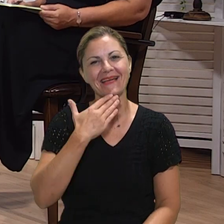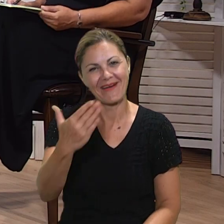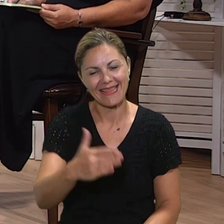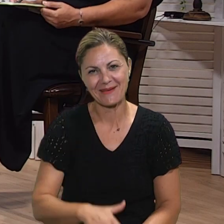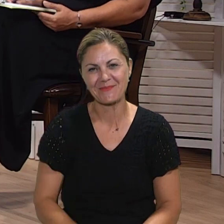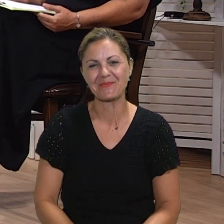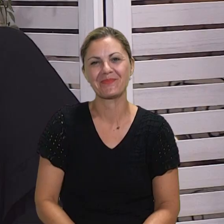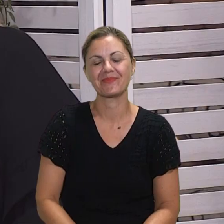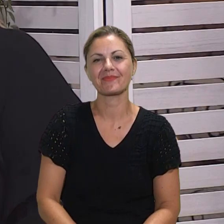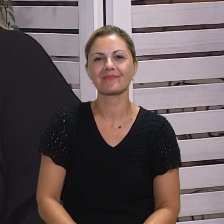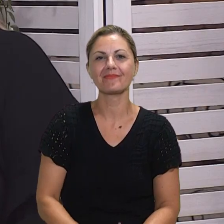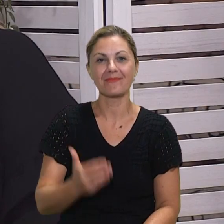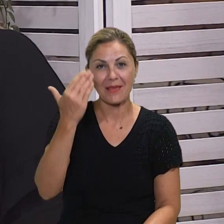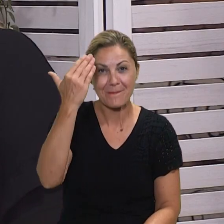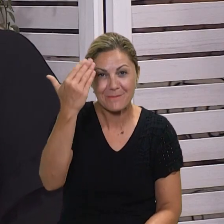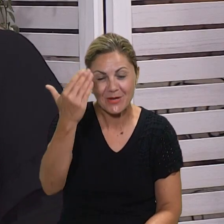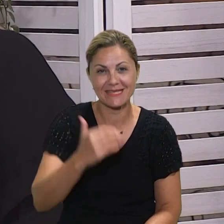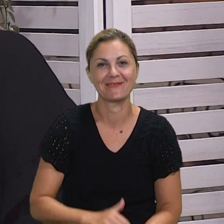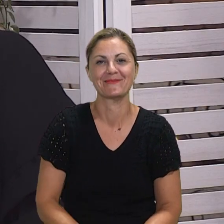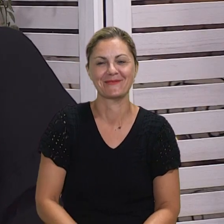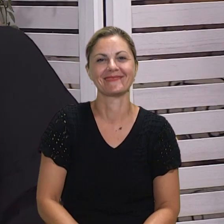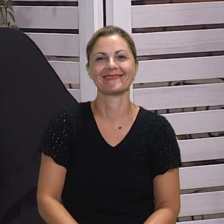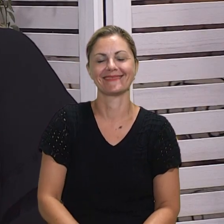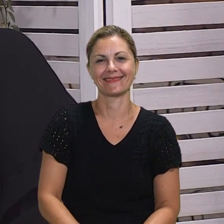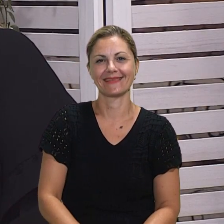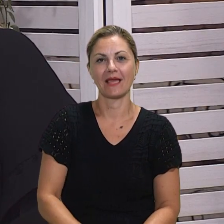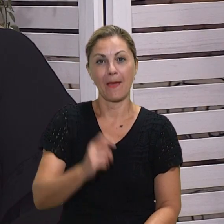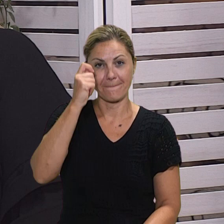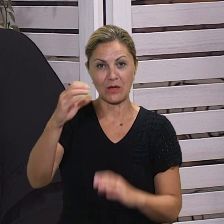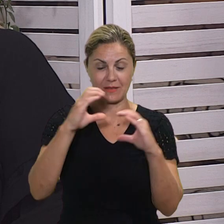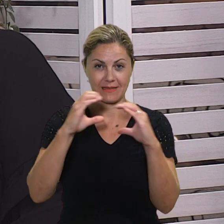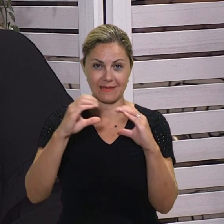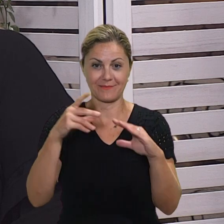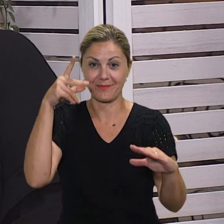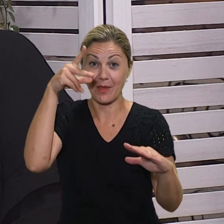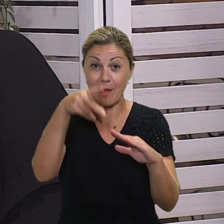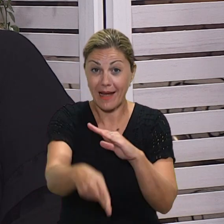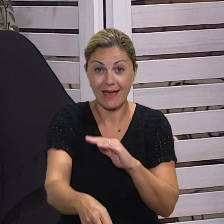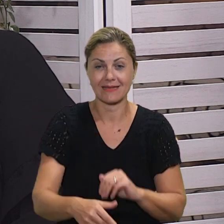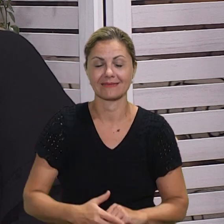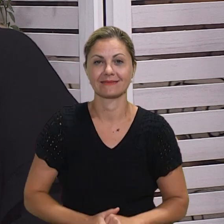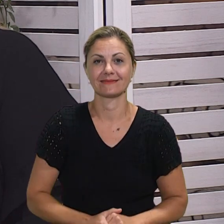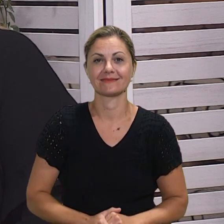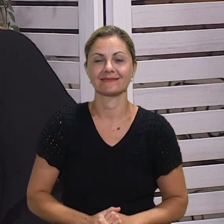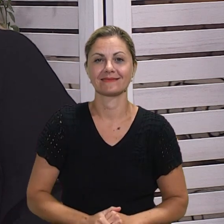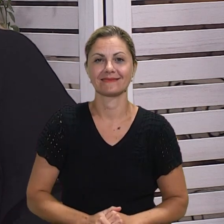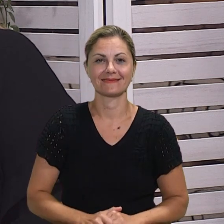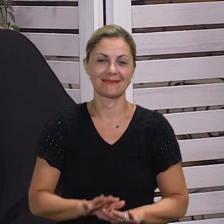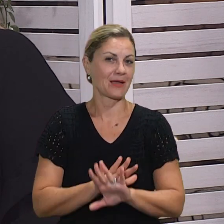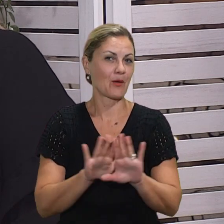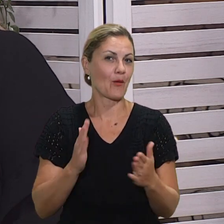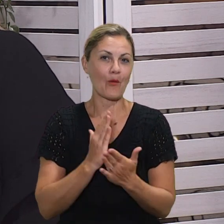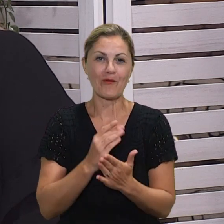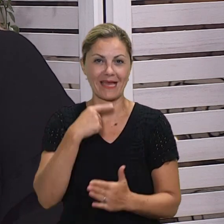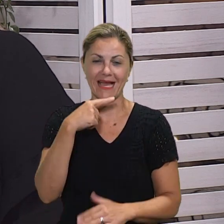Hvala vama. A mi ćemo također naravno pozdraviti naši treći C. Naravno, pošto vam gledate, došli smo do kraja naše emisije Školski primer. Te naravno, za onaj